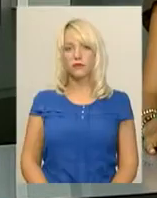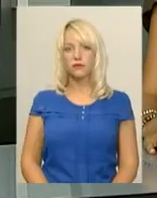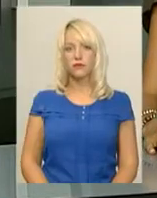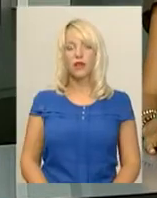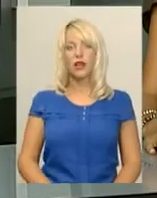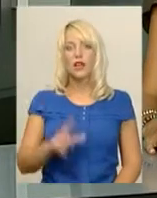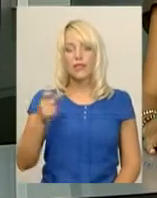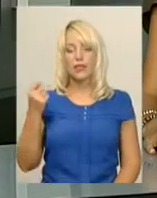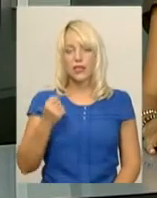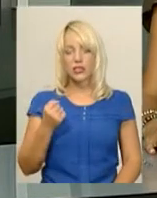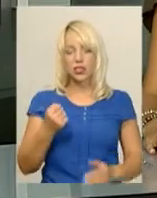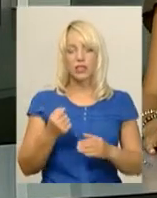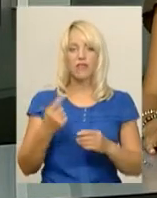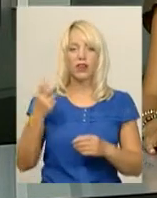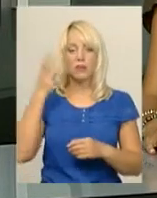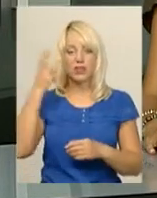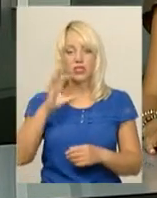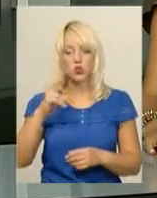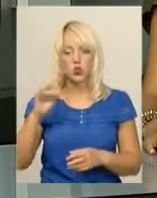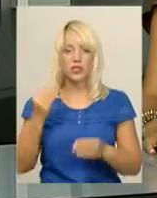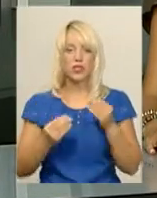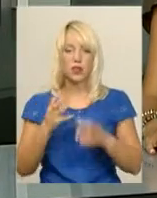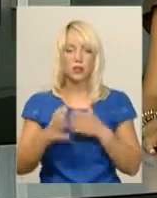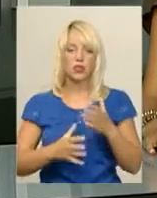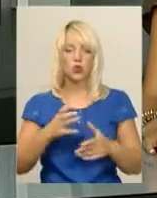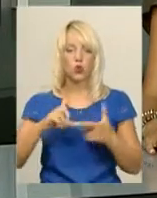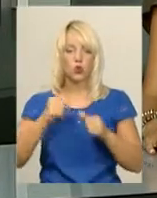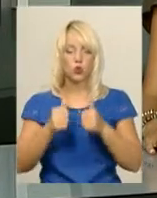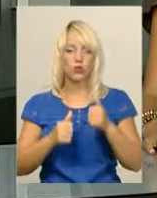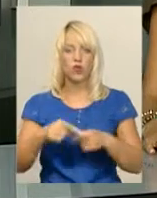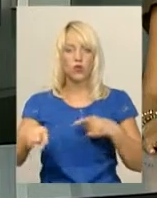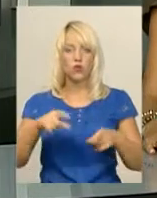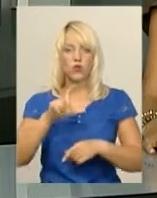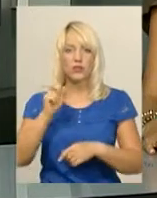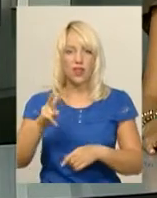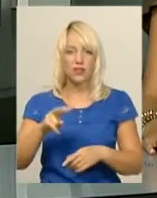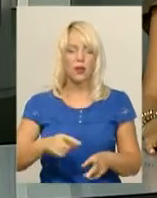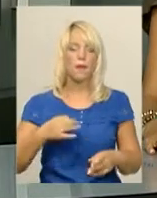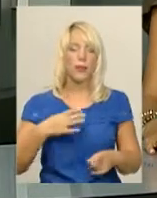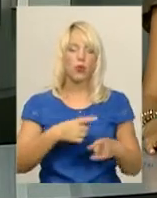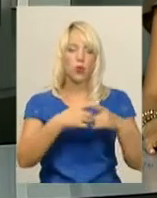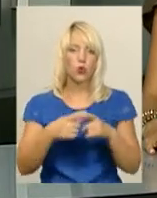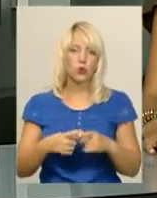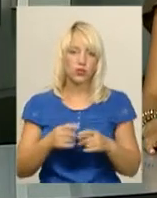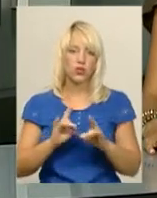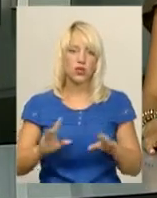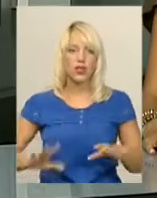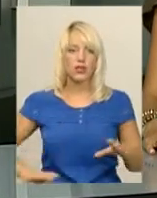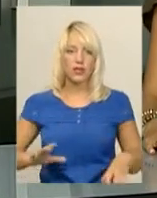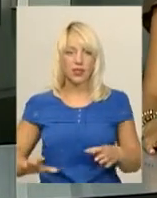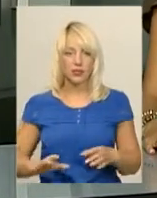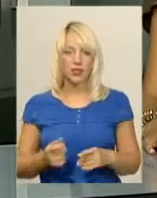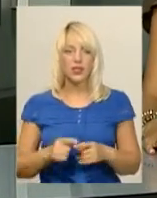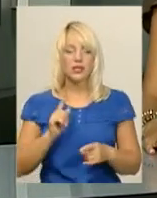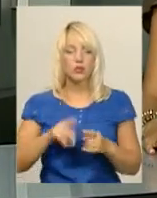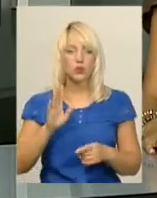За тиждень Хмельницький «Сокіл» зіграє на міжнародному турнірі з футзалу в Білорусі, розповів головний тренер клубу Роман Ковальчик.